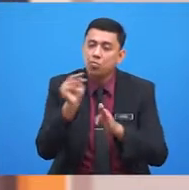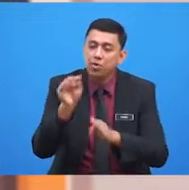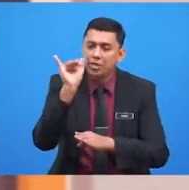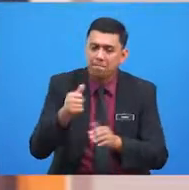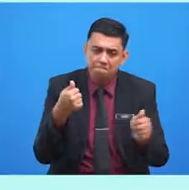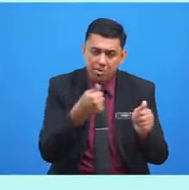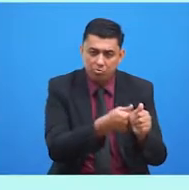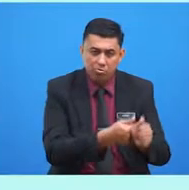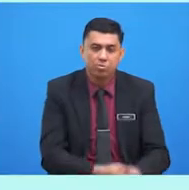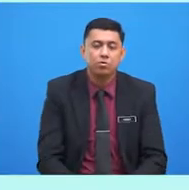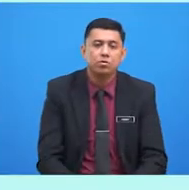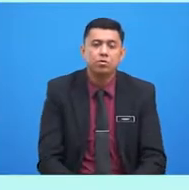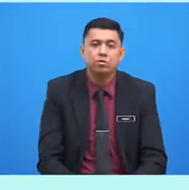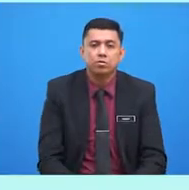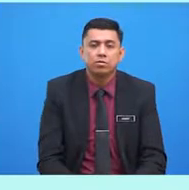berikut.